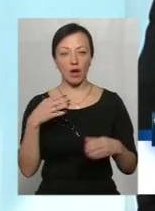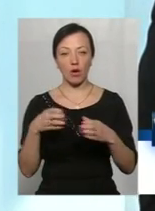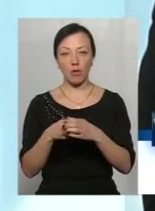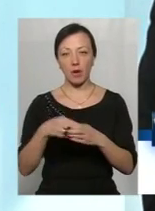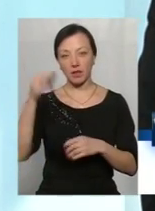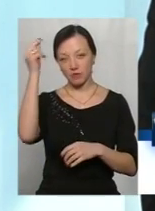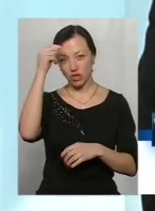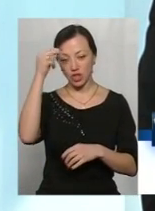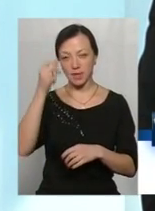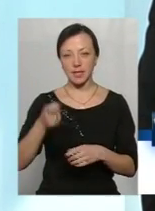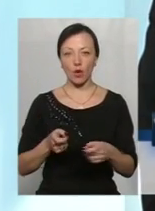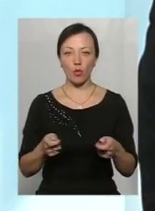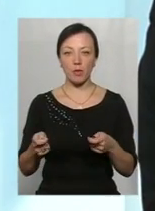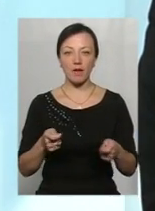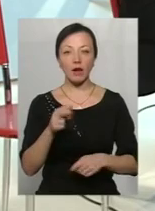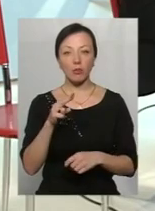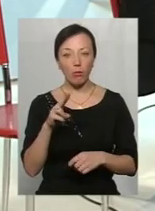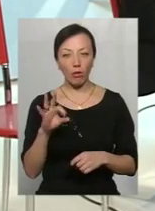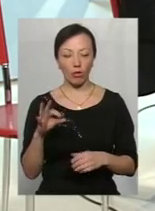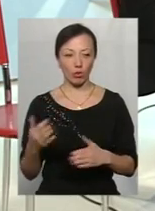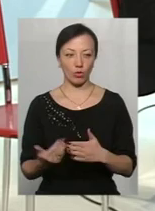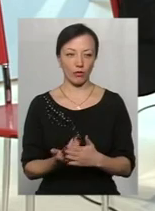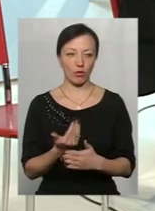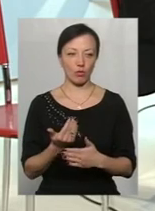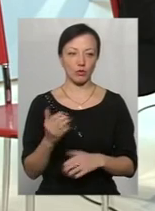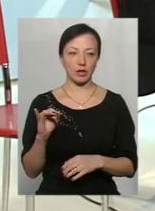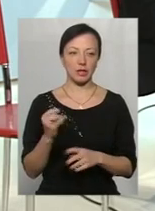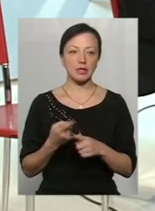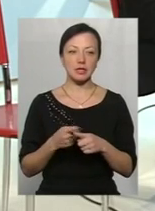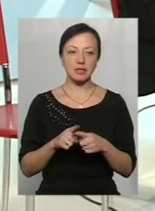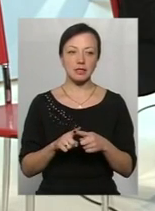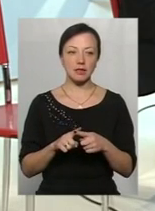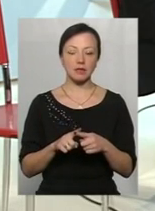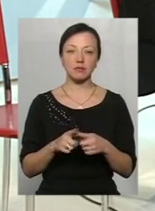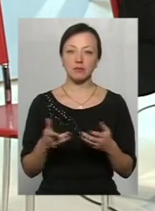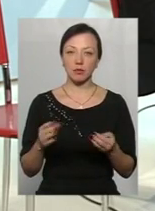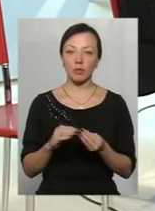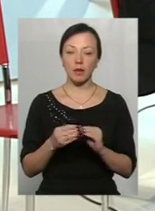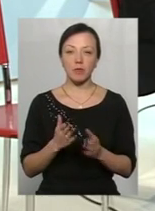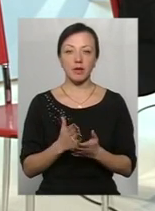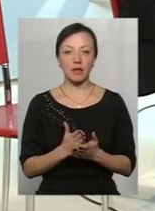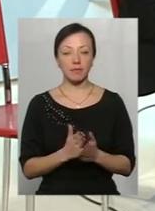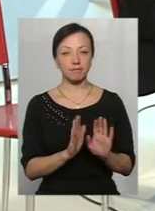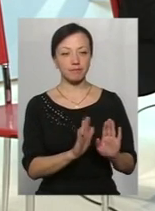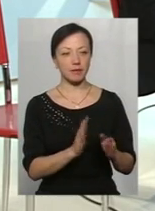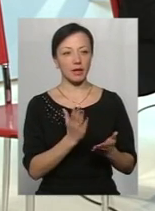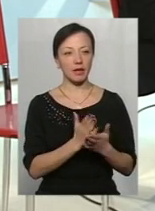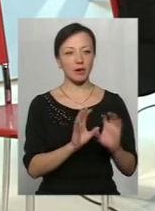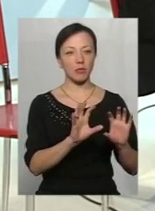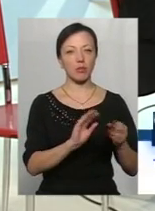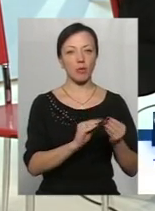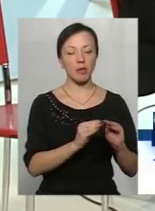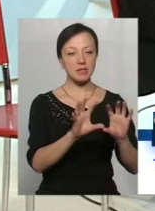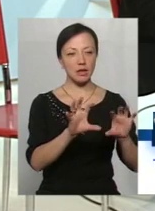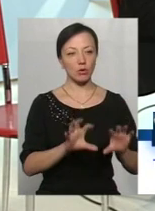управляти по-новому. І це, як би, об'єктивна проблема. Є проблеми законодавчого характеру, є